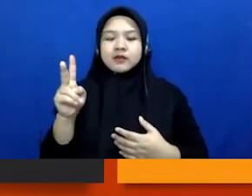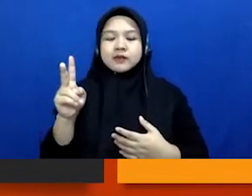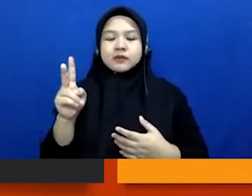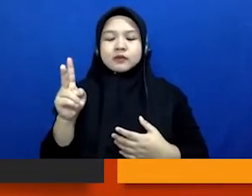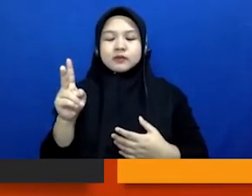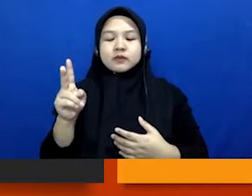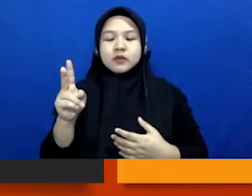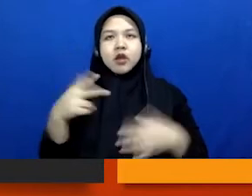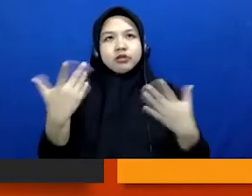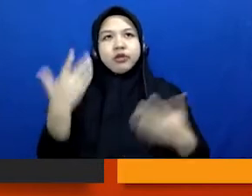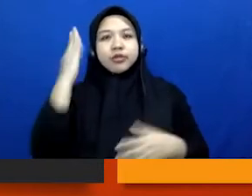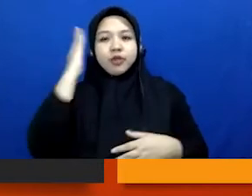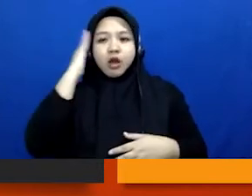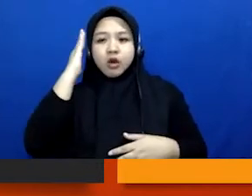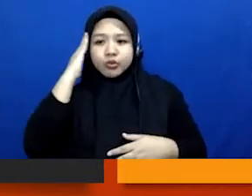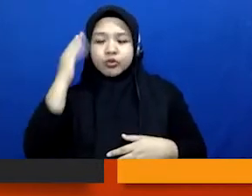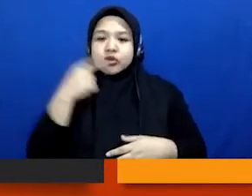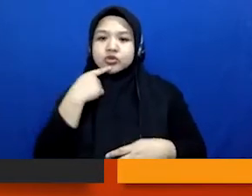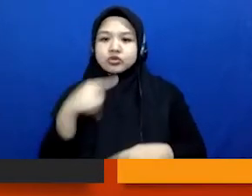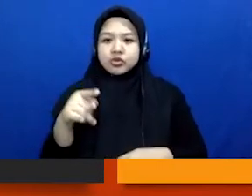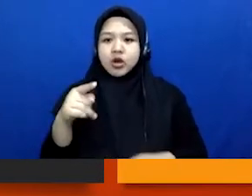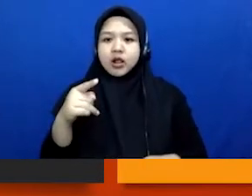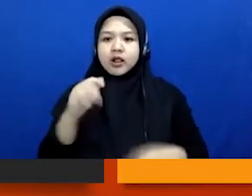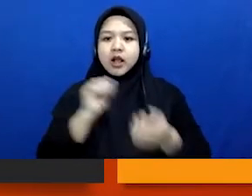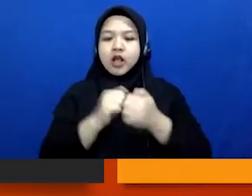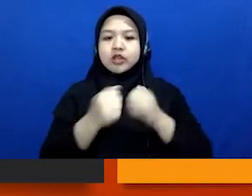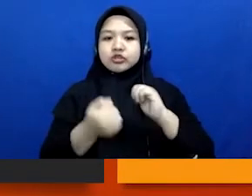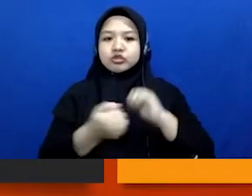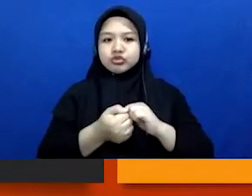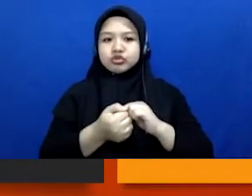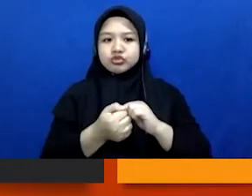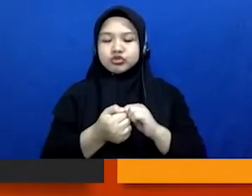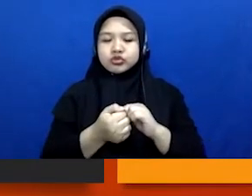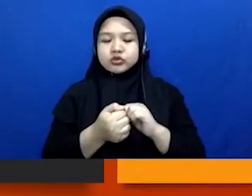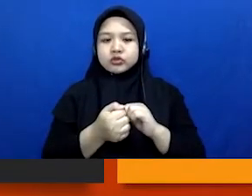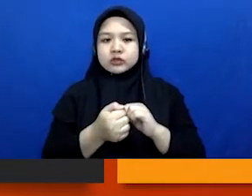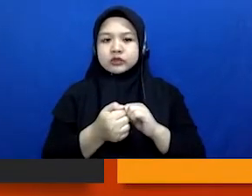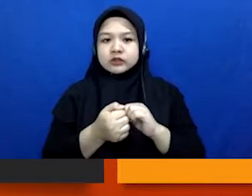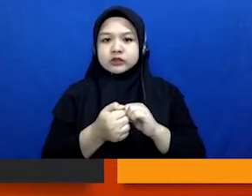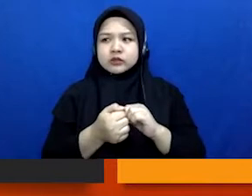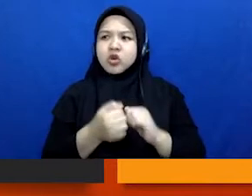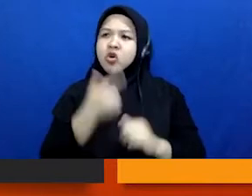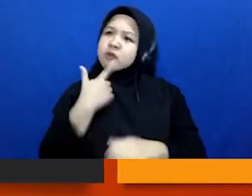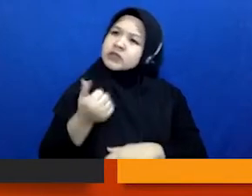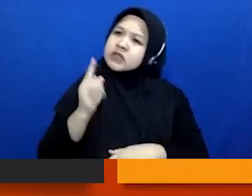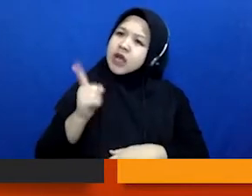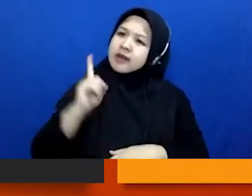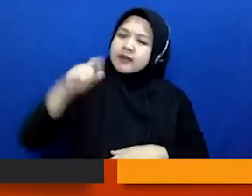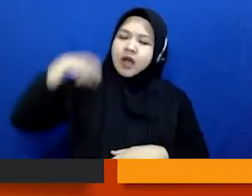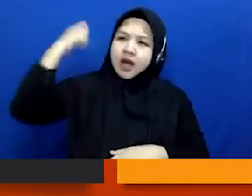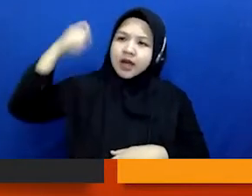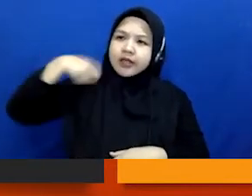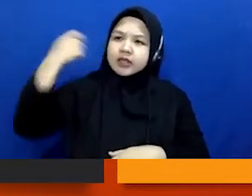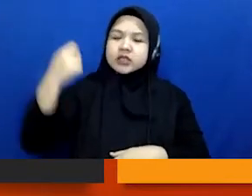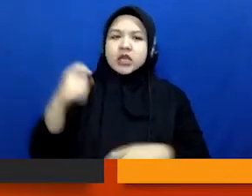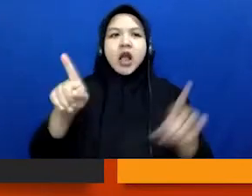atau tahu misalnya soal kasus kok ada artis nih yang kawin